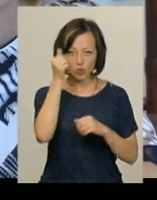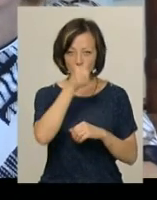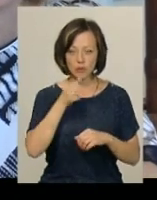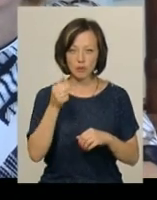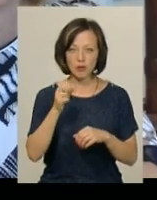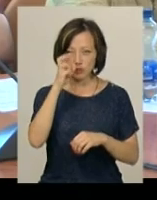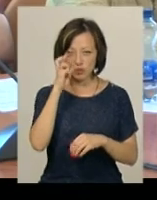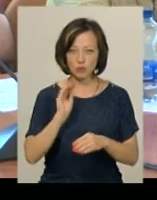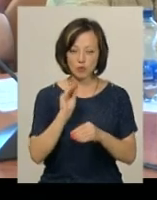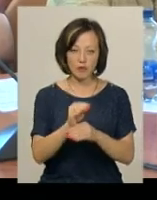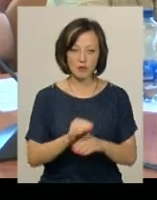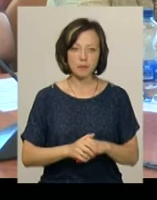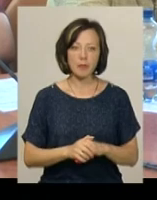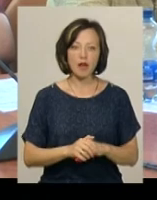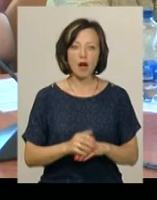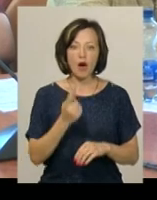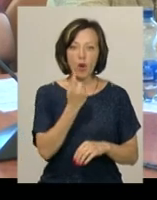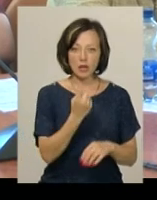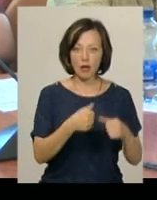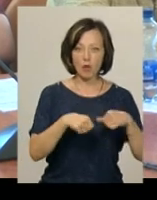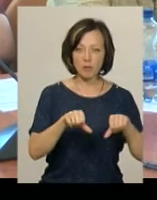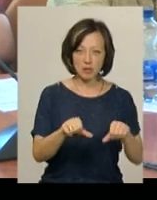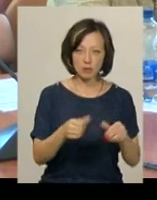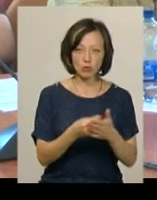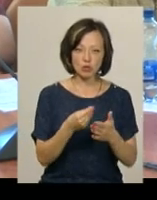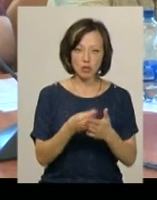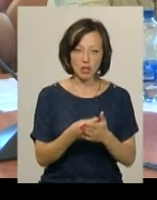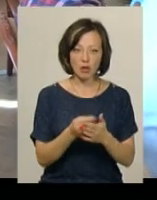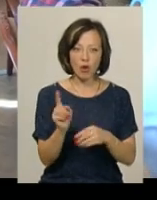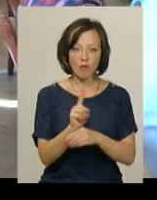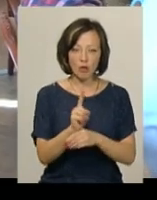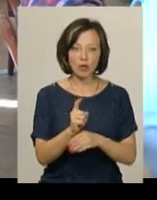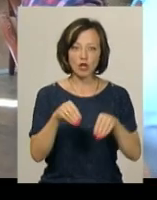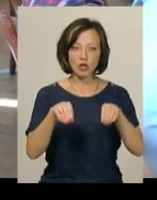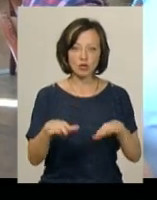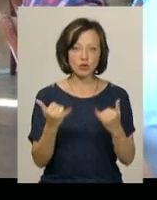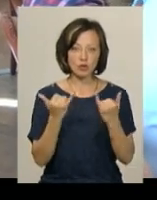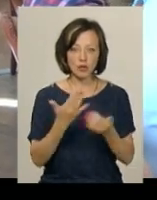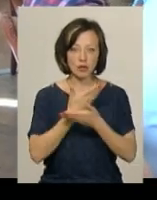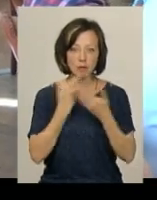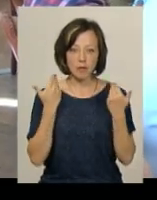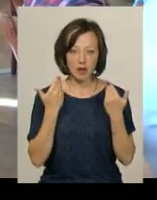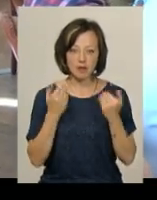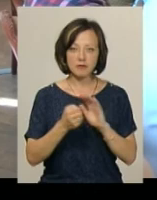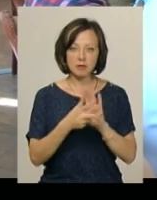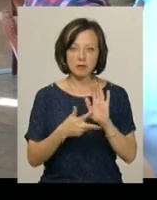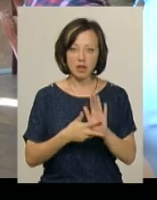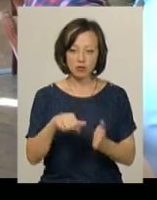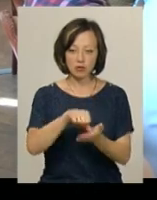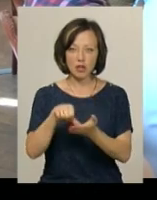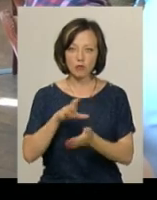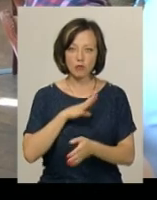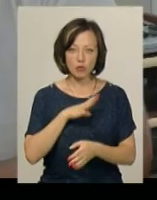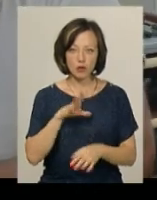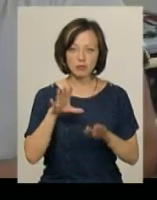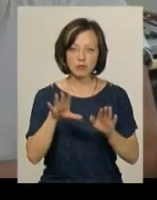освітньої сетвенції. Одна з трьох депутатських комісій, а саме бюджетна, кворуму для прийняття рішення сьогодні не мала. З 18 її членів